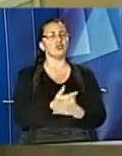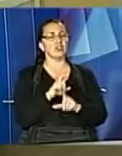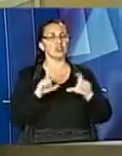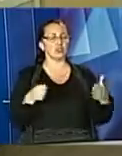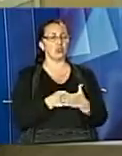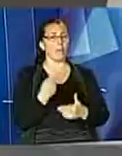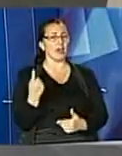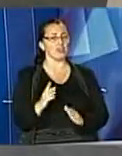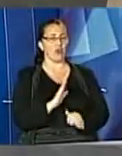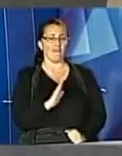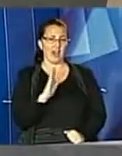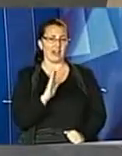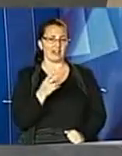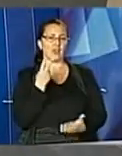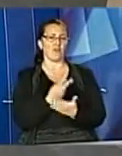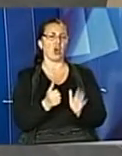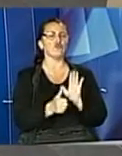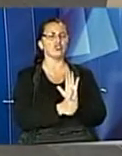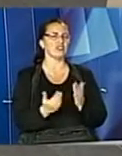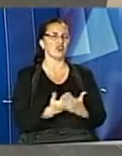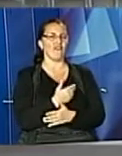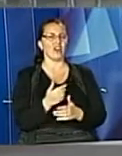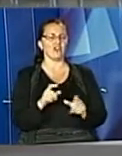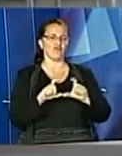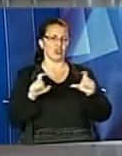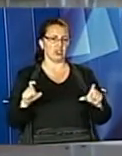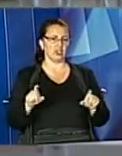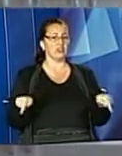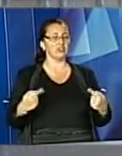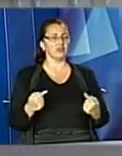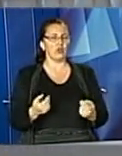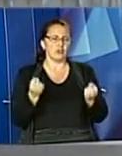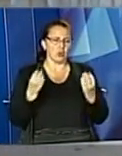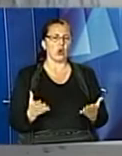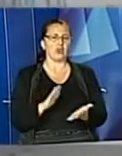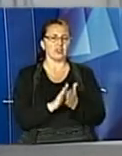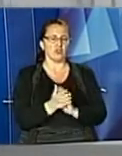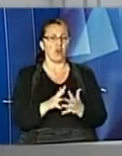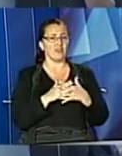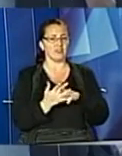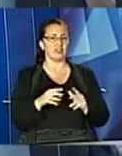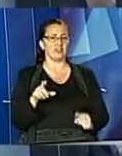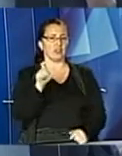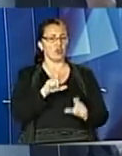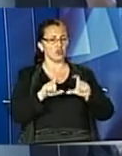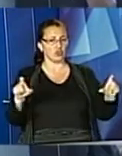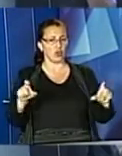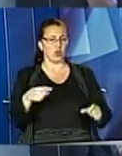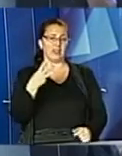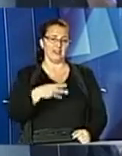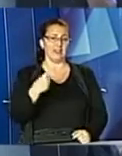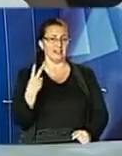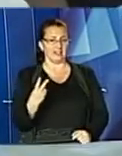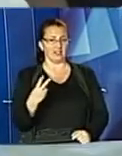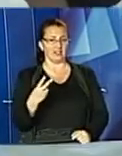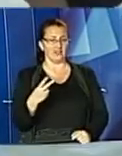презентують одразу 6 навчальних закладів. Також створюють елементарні умови. В сільських школах одразу 32 навчальні заклади